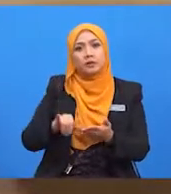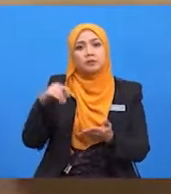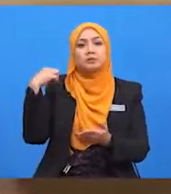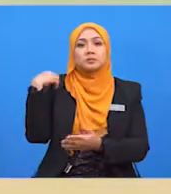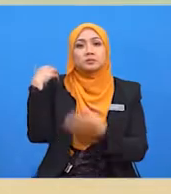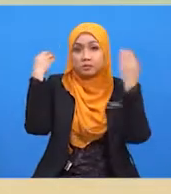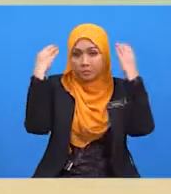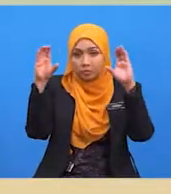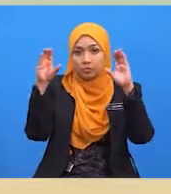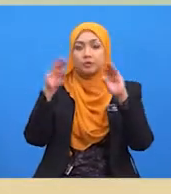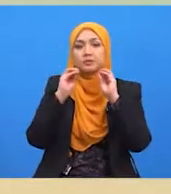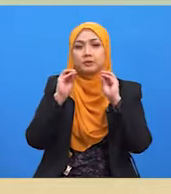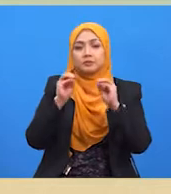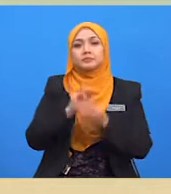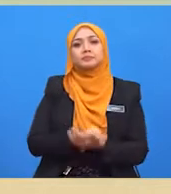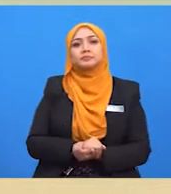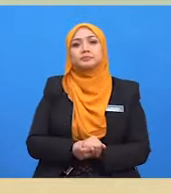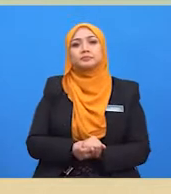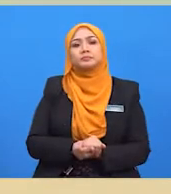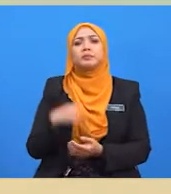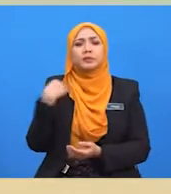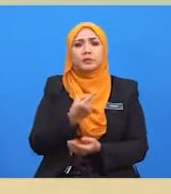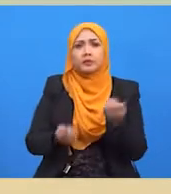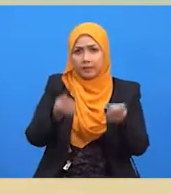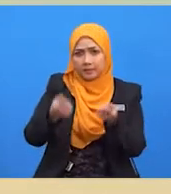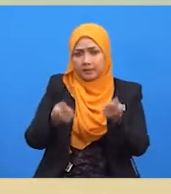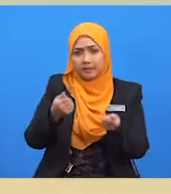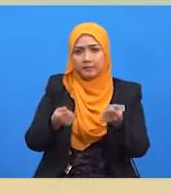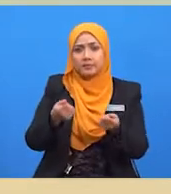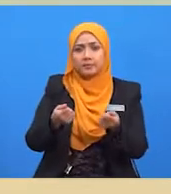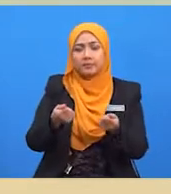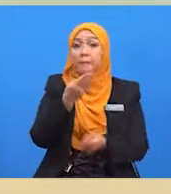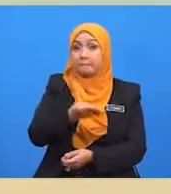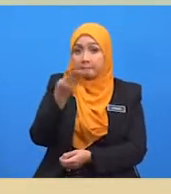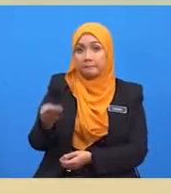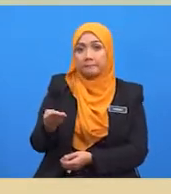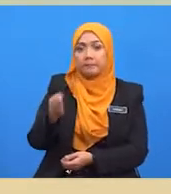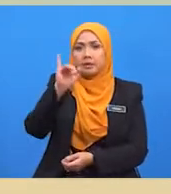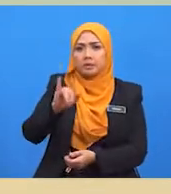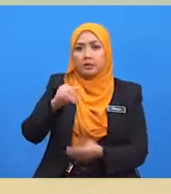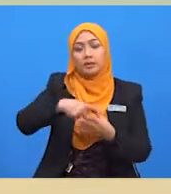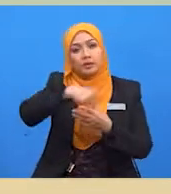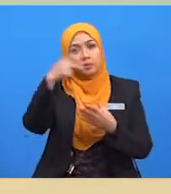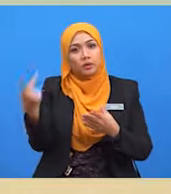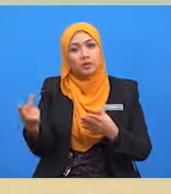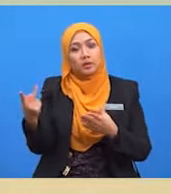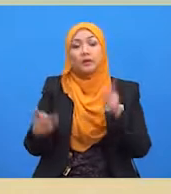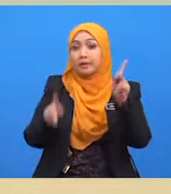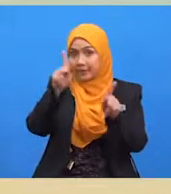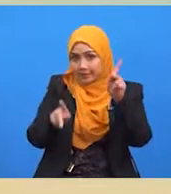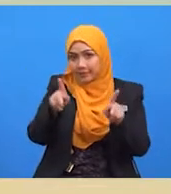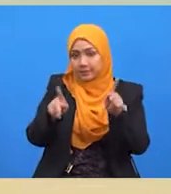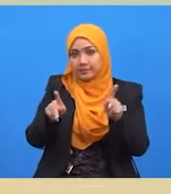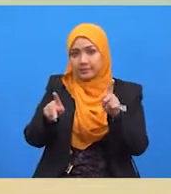barang yang dikeluarkan adalah kereta kelup permintaan dan kelup penawaran